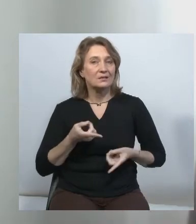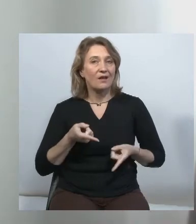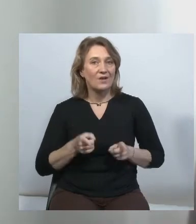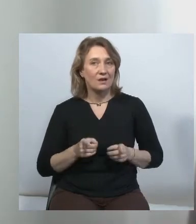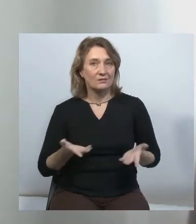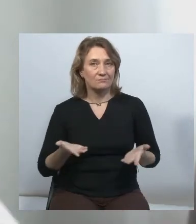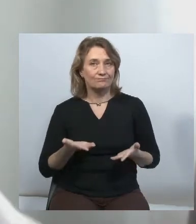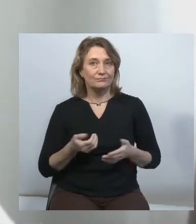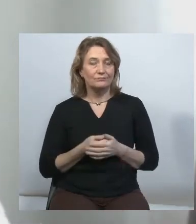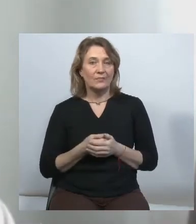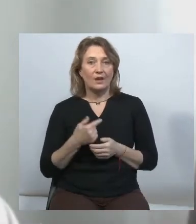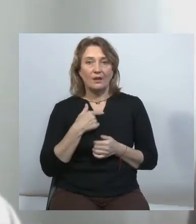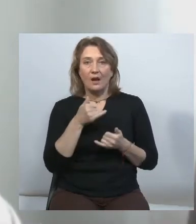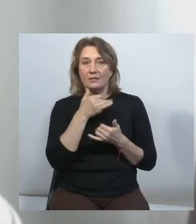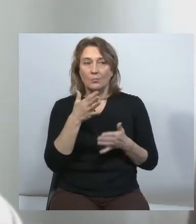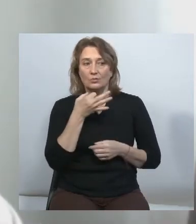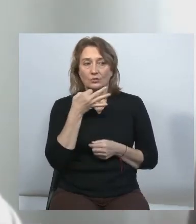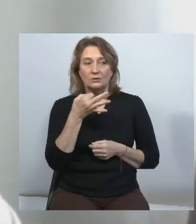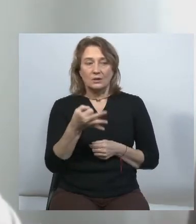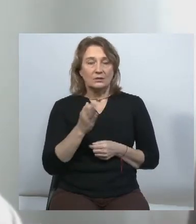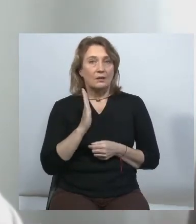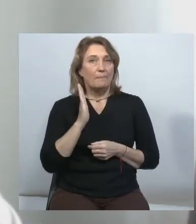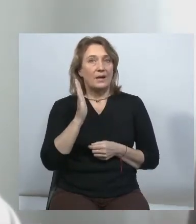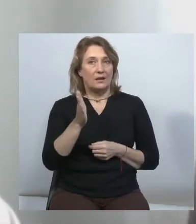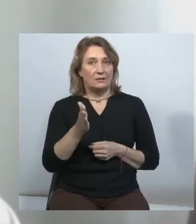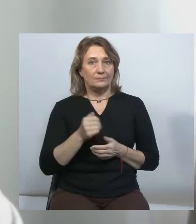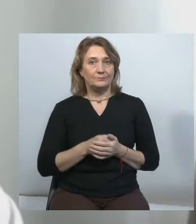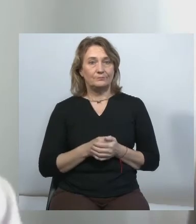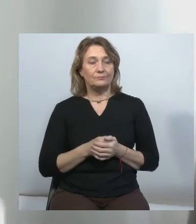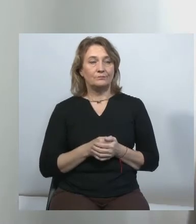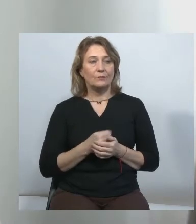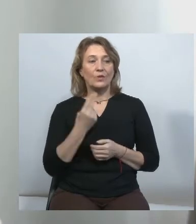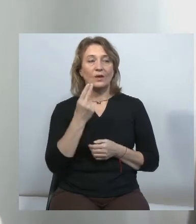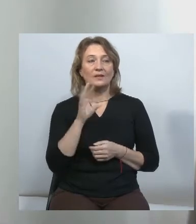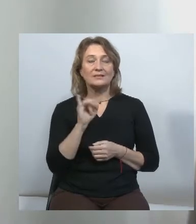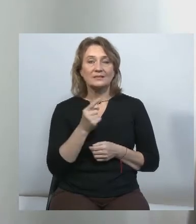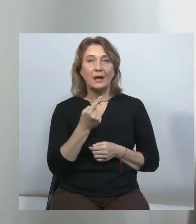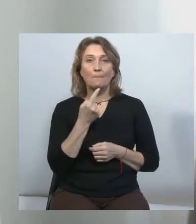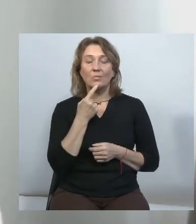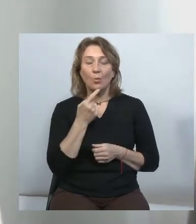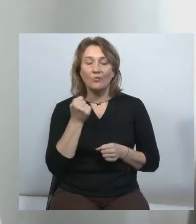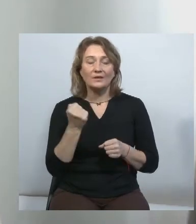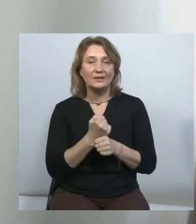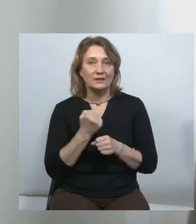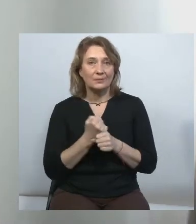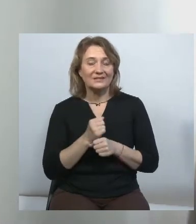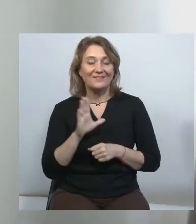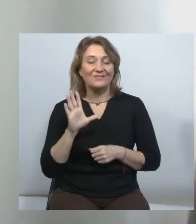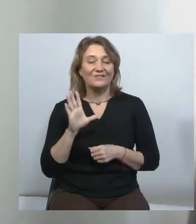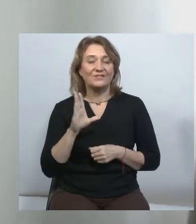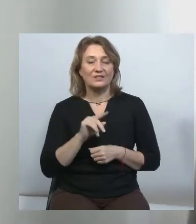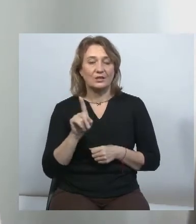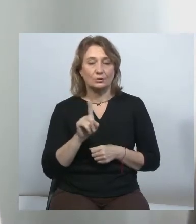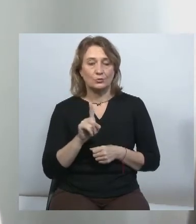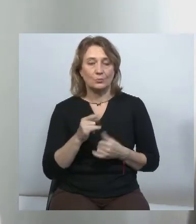я не можу вам сказати наперед. Оце слово пробувати робити, це все, що сьогодні ми